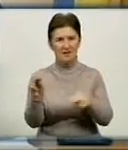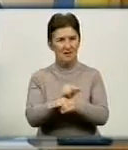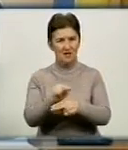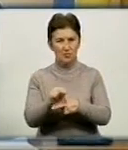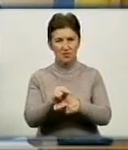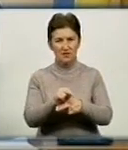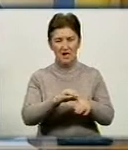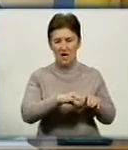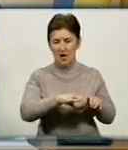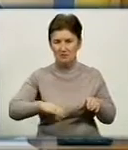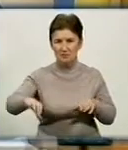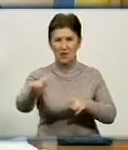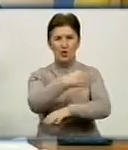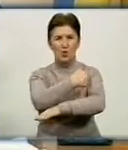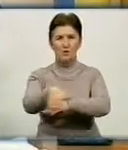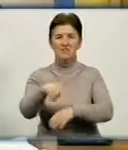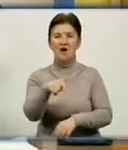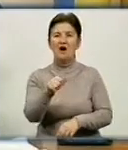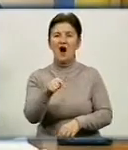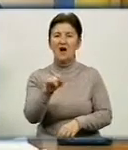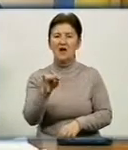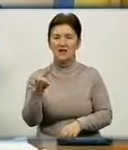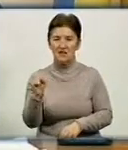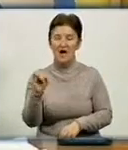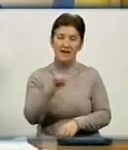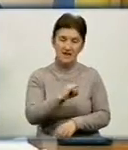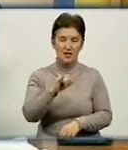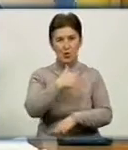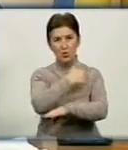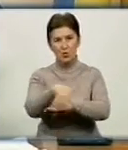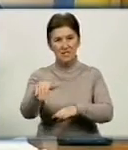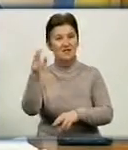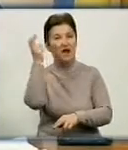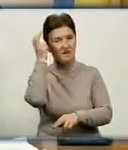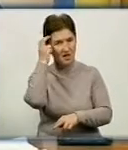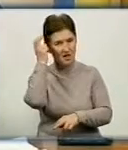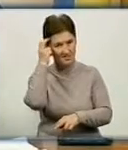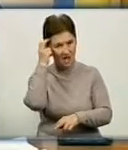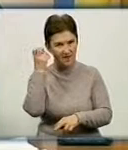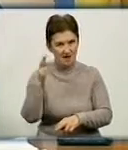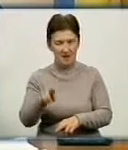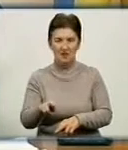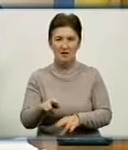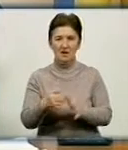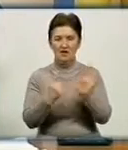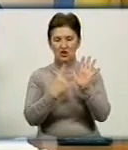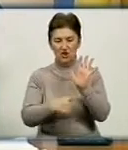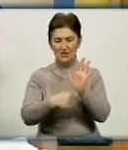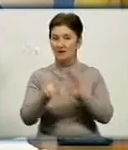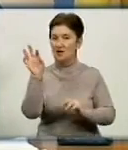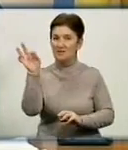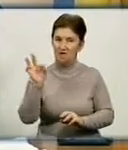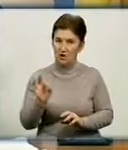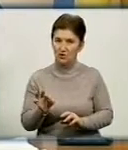мереж. Вулиці Гагаріна і вулиці Київська, які забезпечують майже 60%